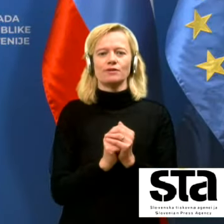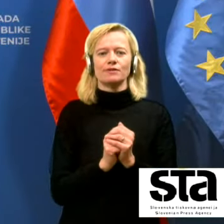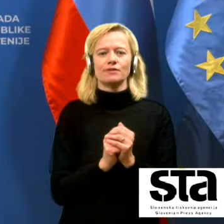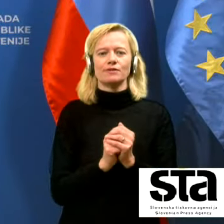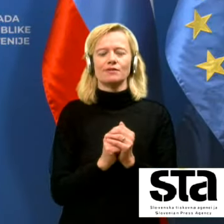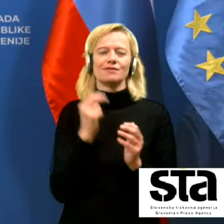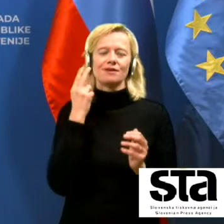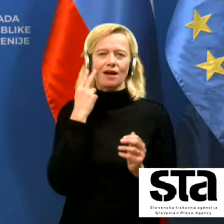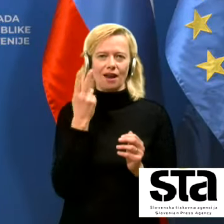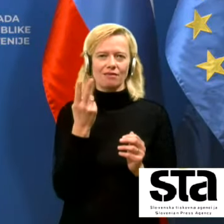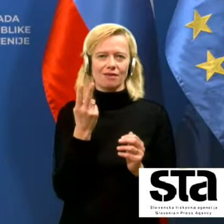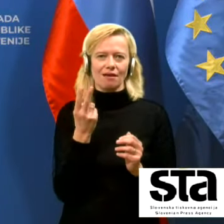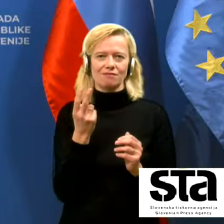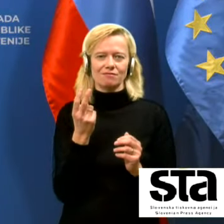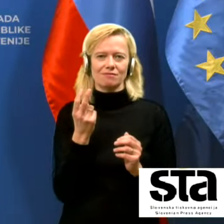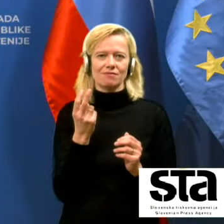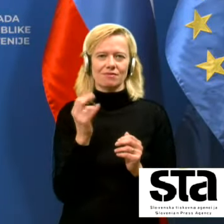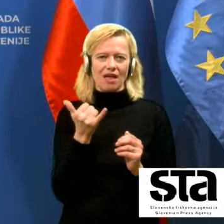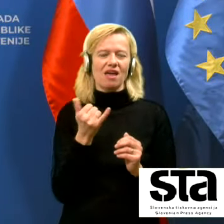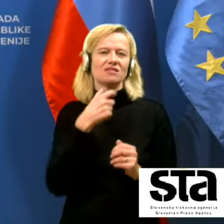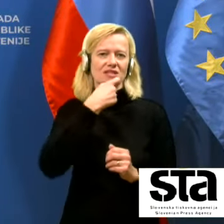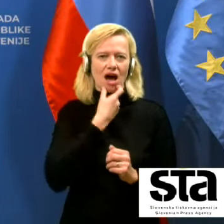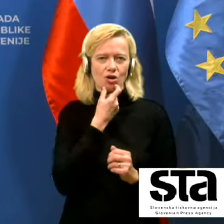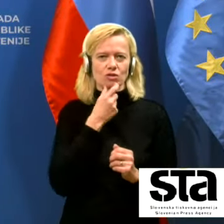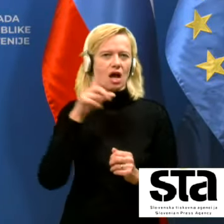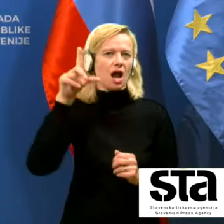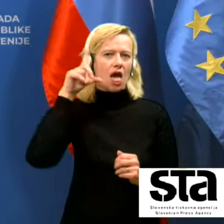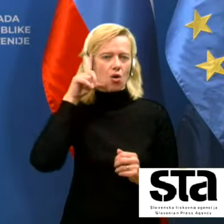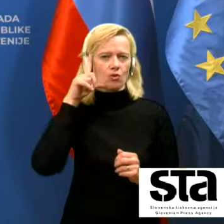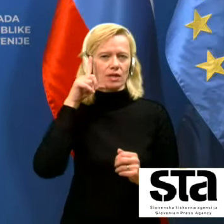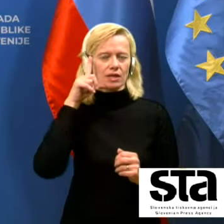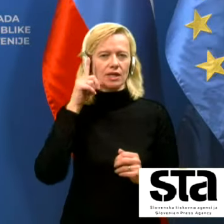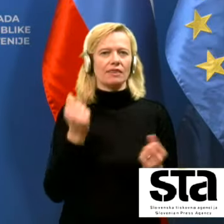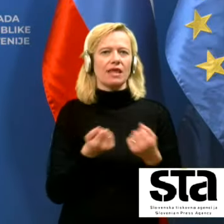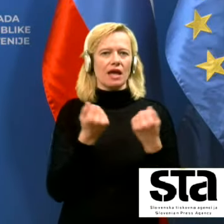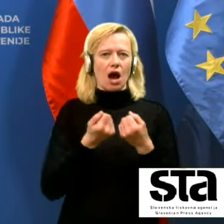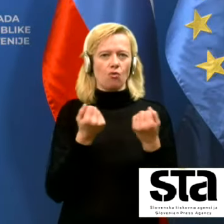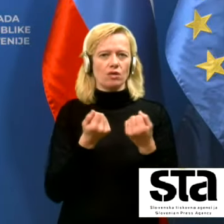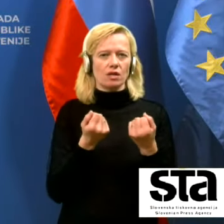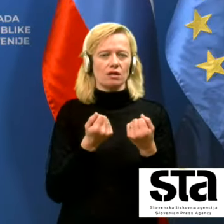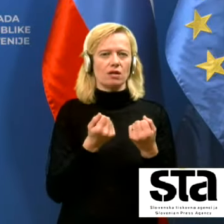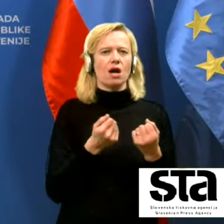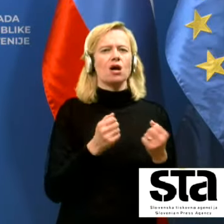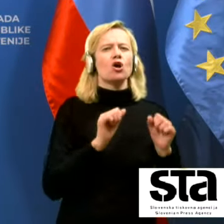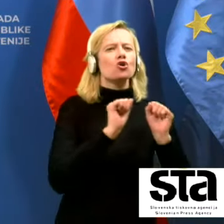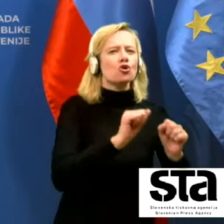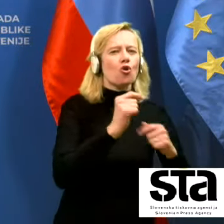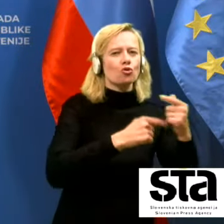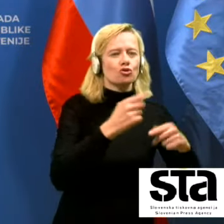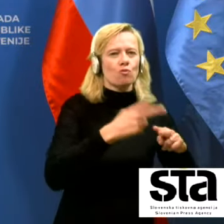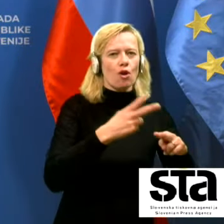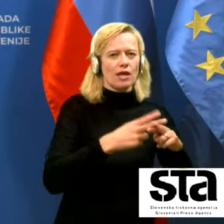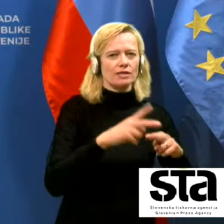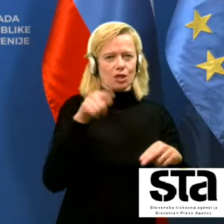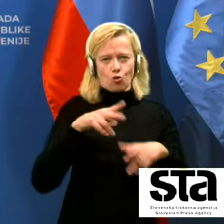starost glavni dejavnik v bistvu poleg ostalih kroničnih boleznih in tega za